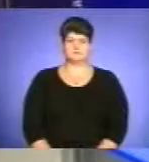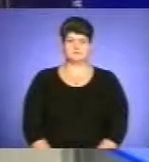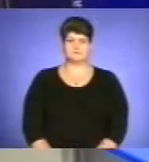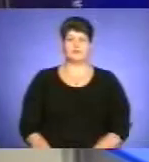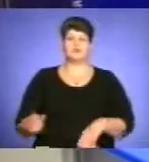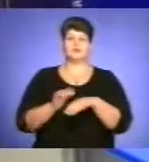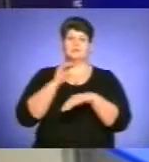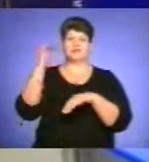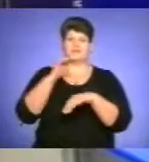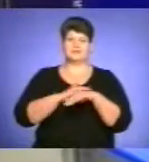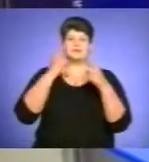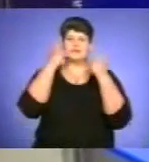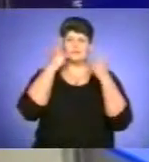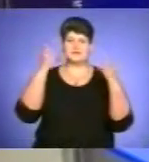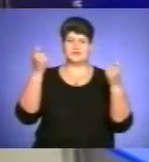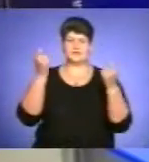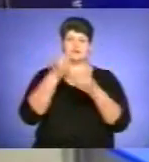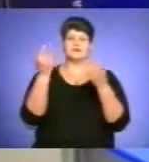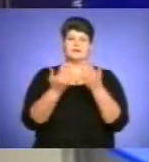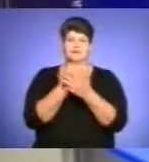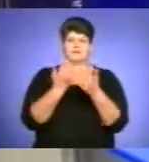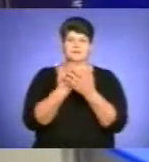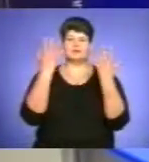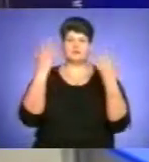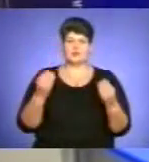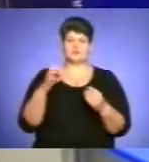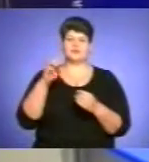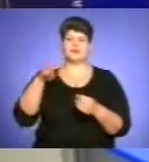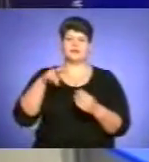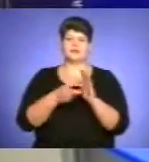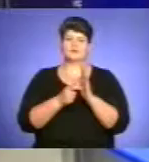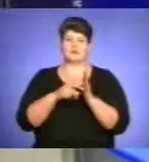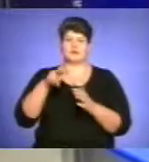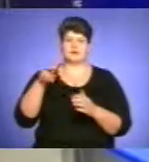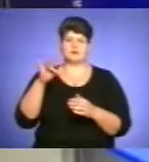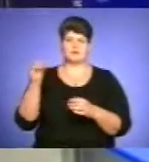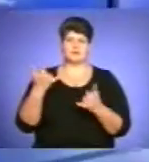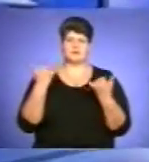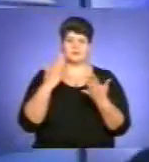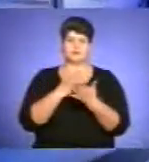Добрий вечір з інформаційною картиною дня у студії Лариса Романів. Сьогодні у випуску про таке.